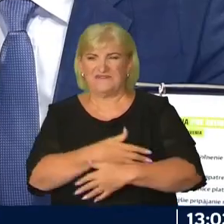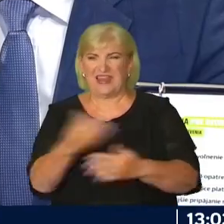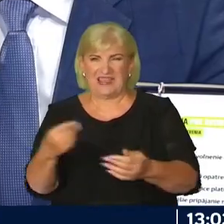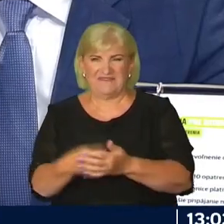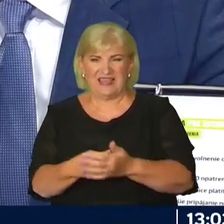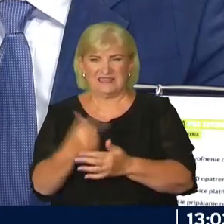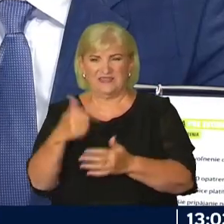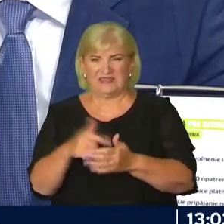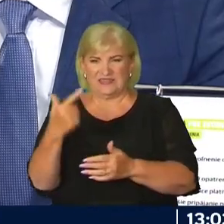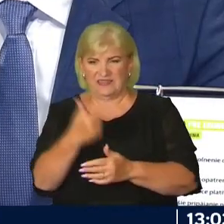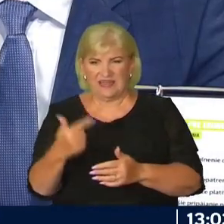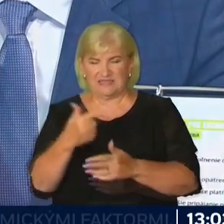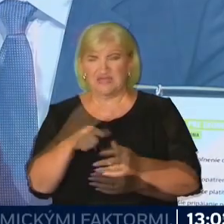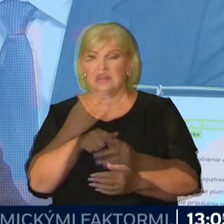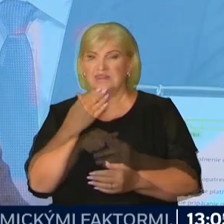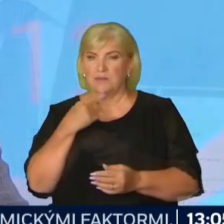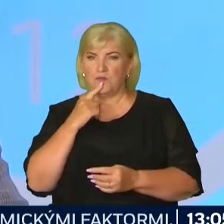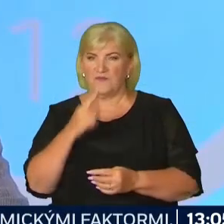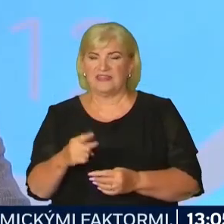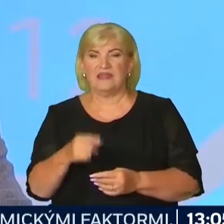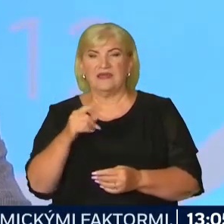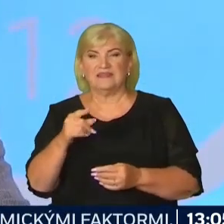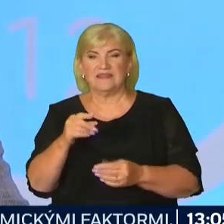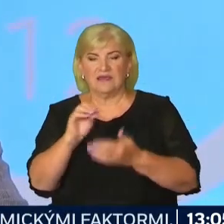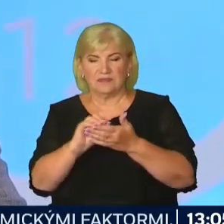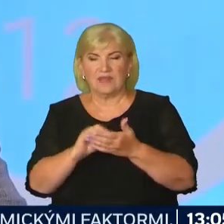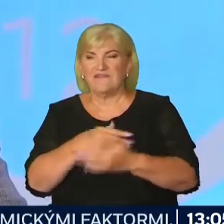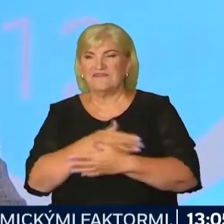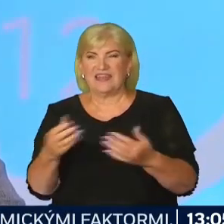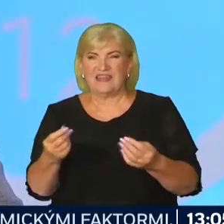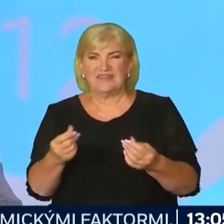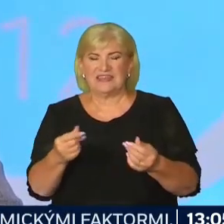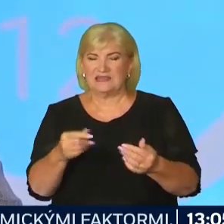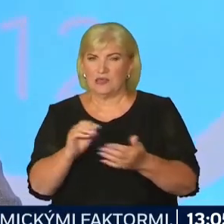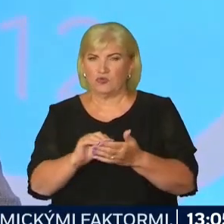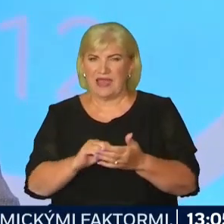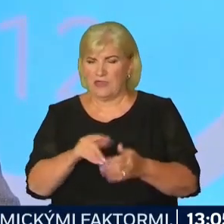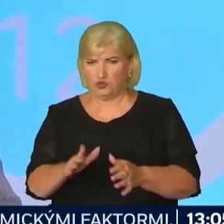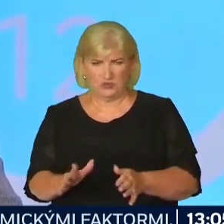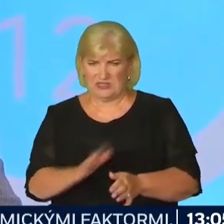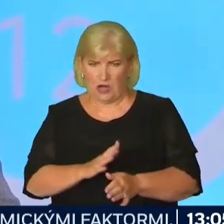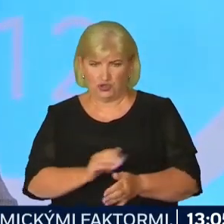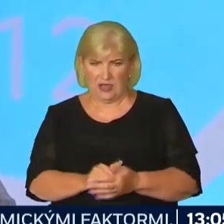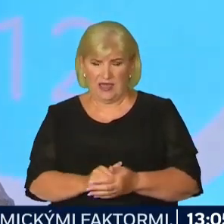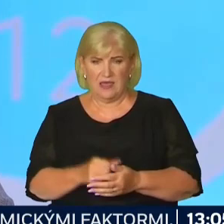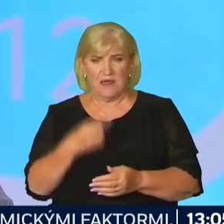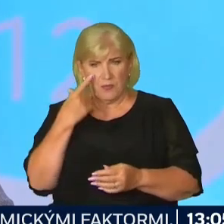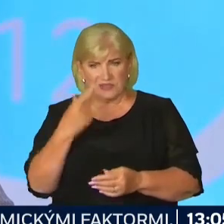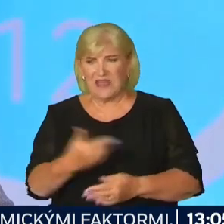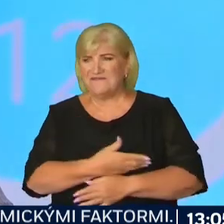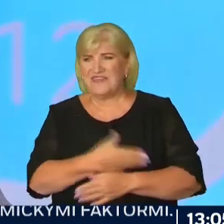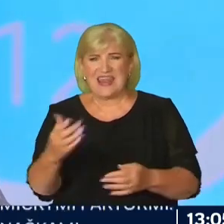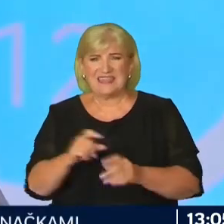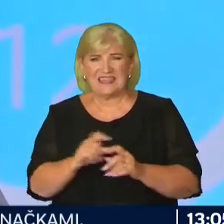rokoch 2020 a 2023. Ale to nehovorí nikto. Tie parametre verejných financí sú strašné. Jednoducho, keď sa pozriete, že verejný dlh